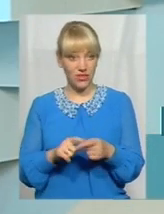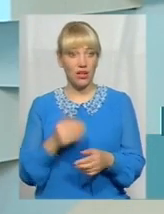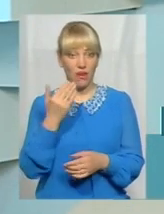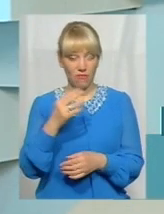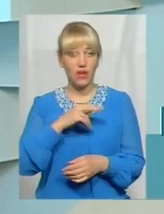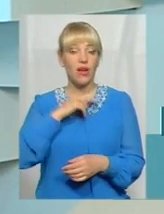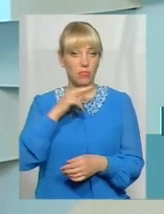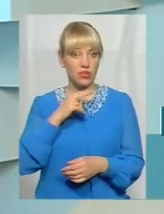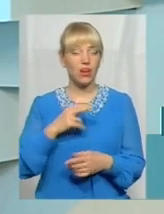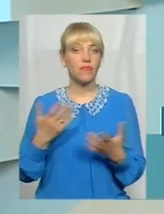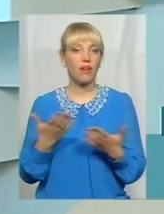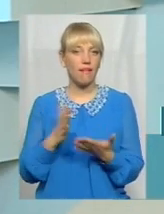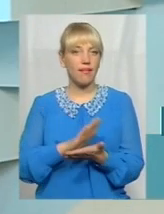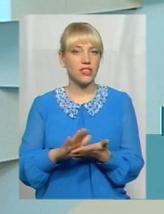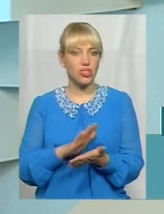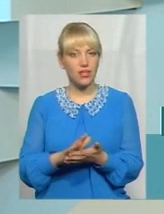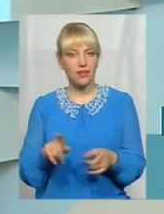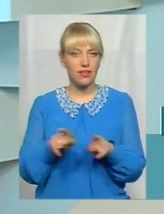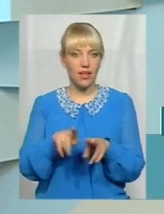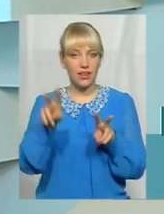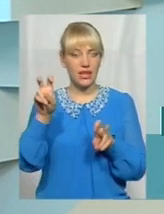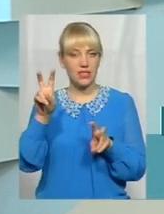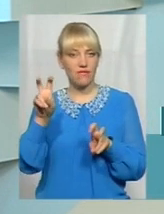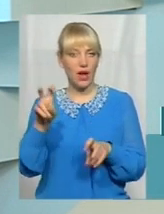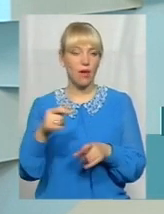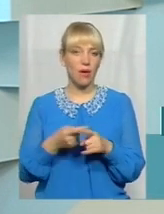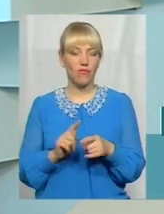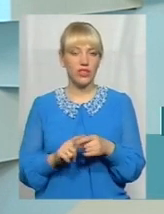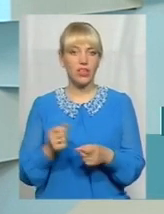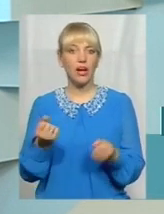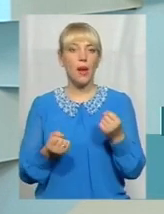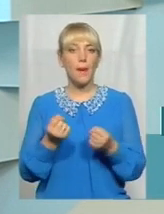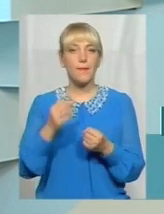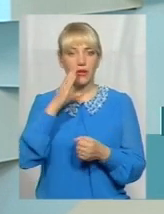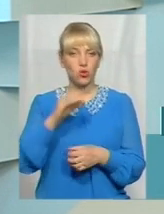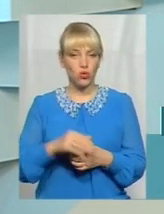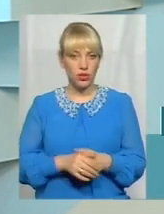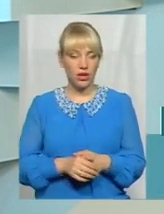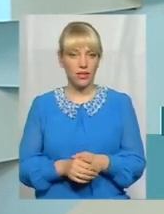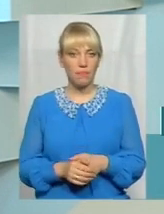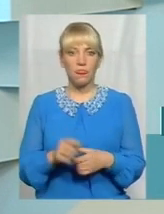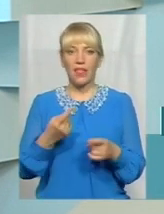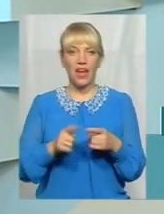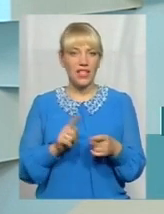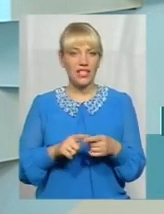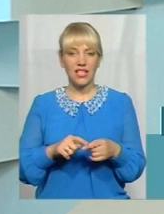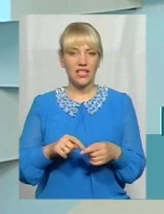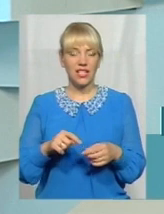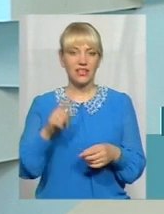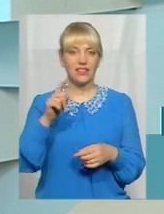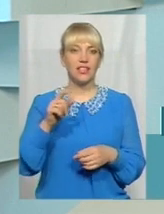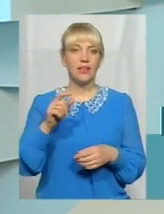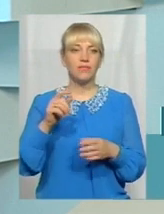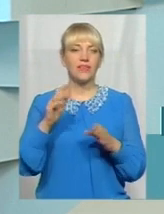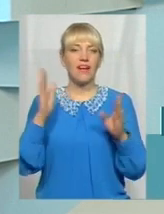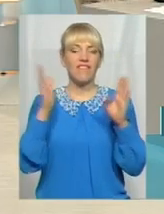обращали увагу, яка чистота, так називаємо, в кавичках, в цих маршрутках? Ті вентиляційні люки, вони закопчені